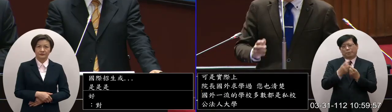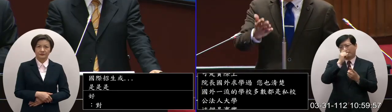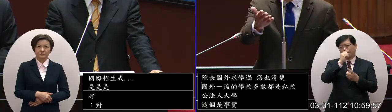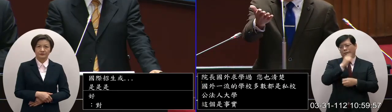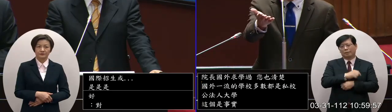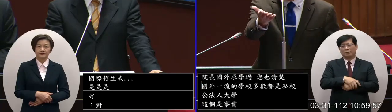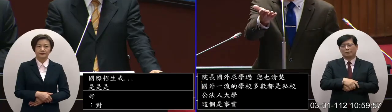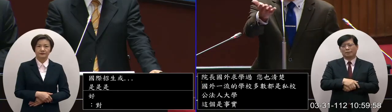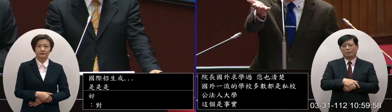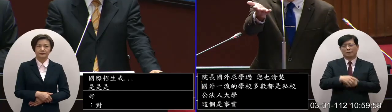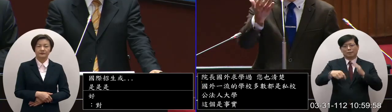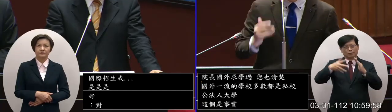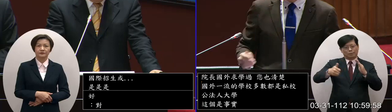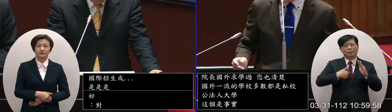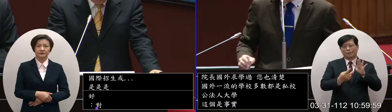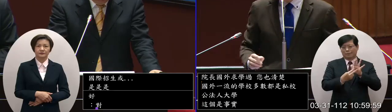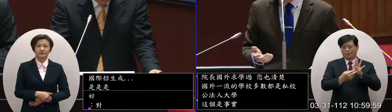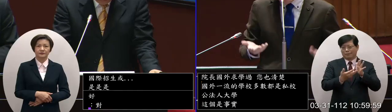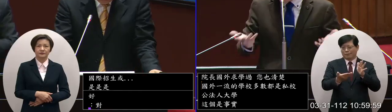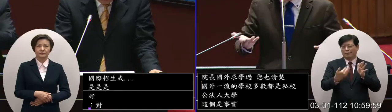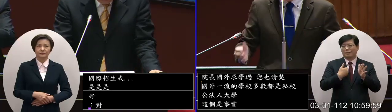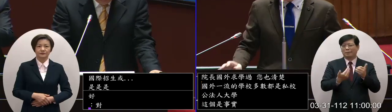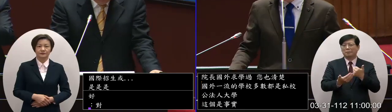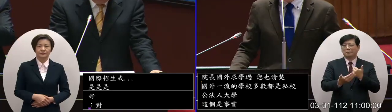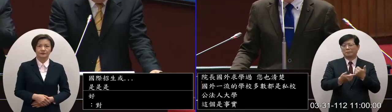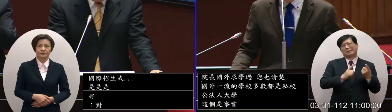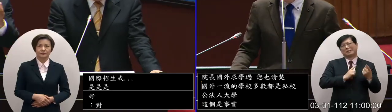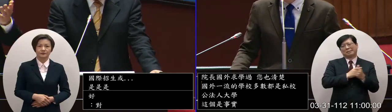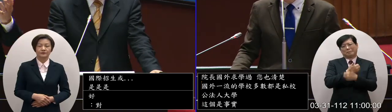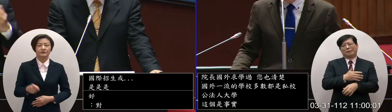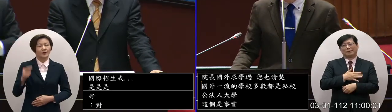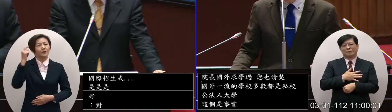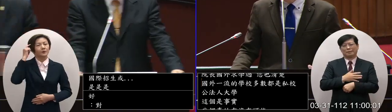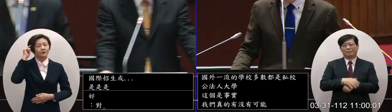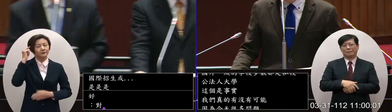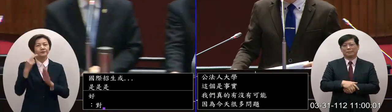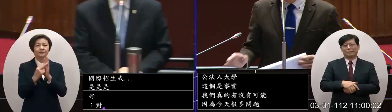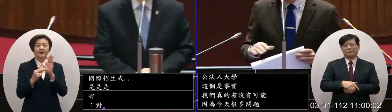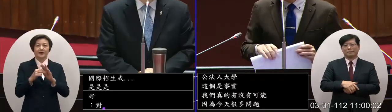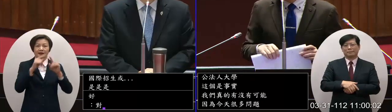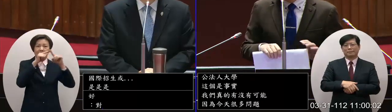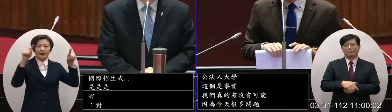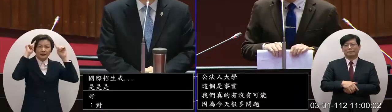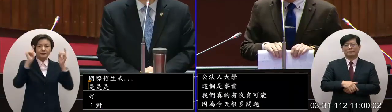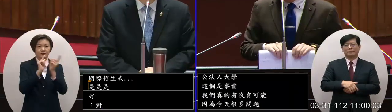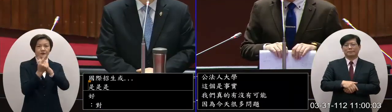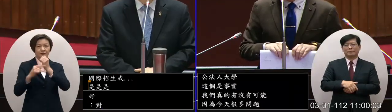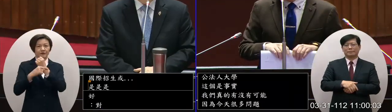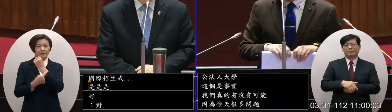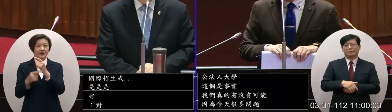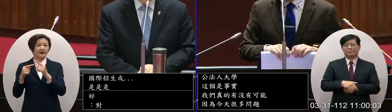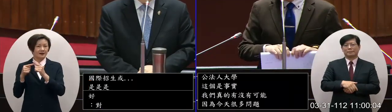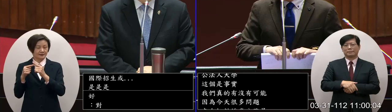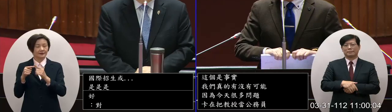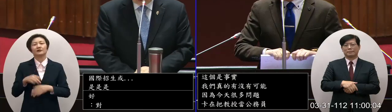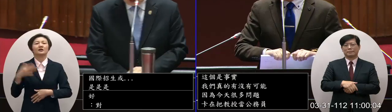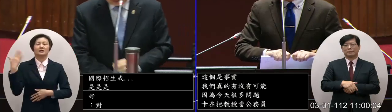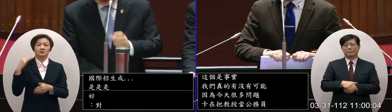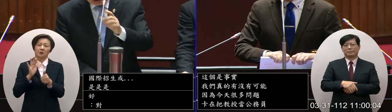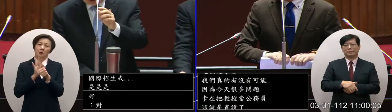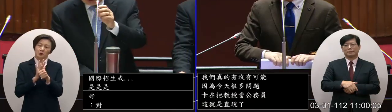這麼多問題院長先您自己就是這一行我想大學謊人話我們曾經是推過但是